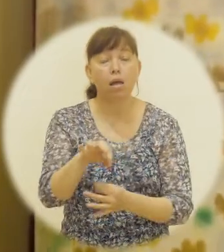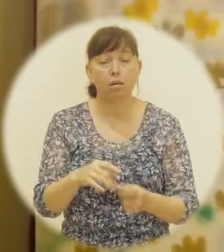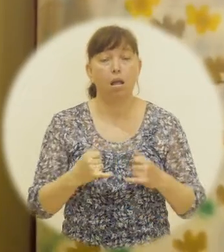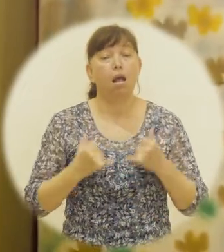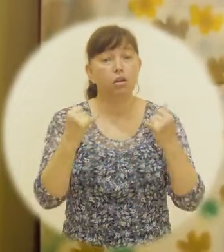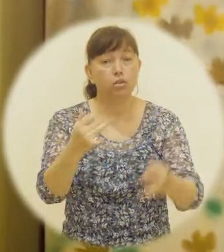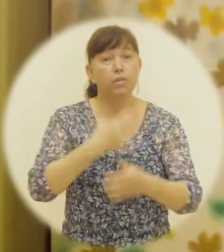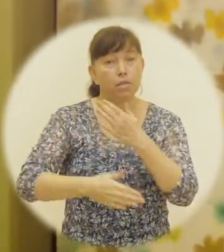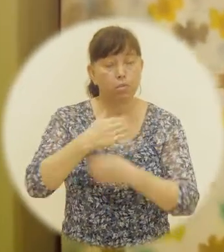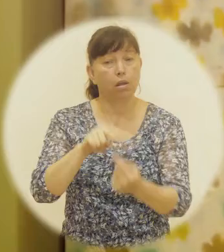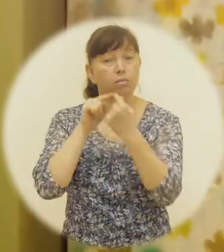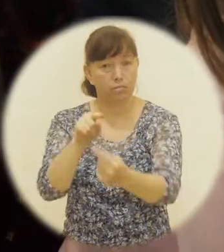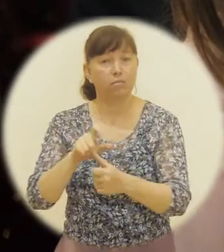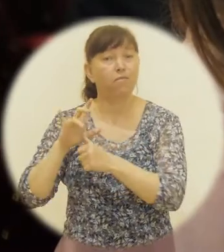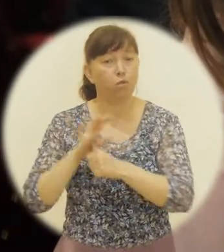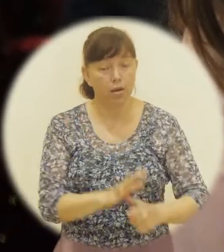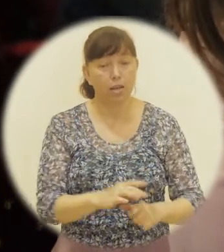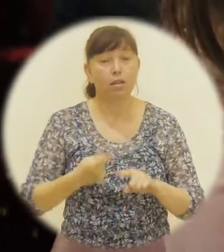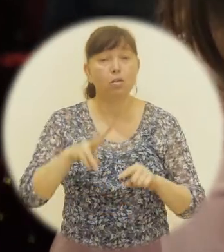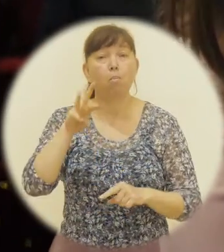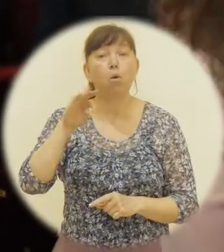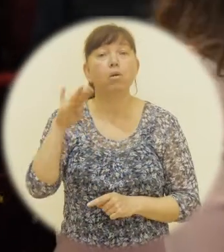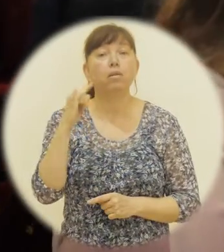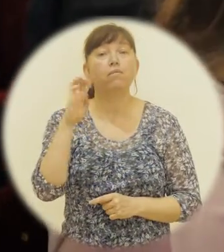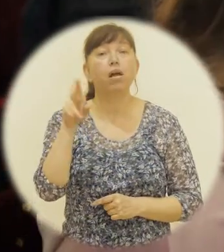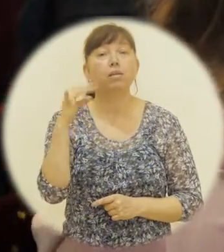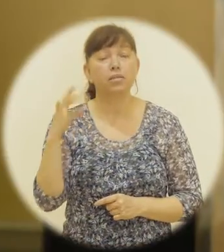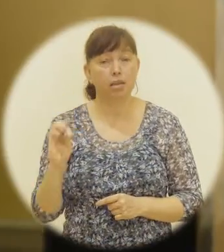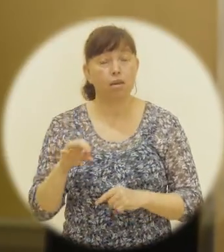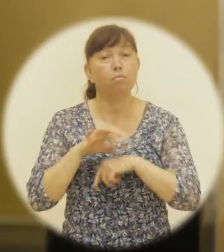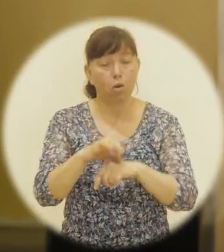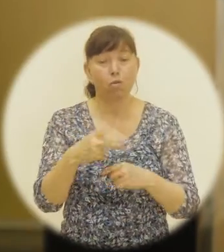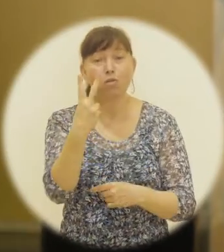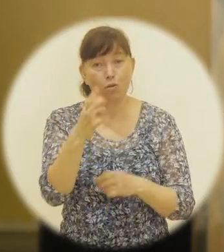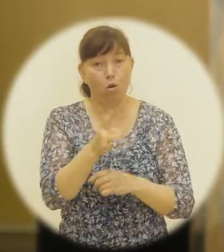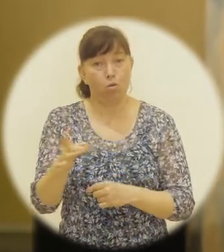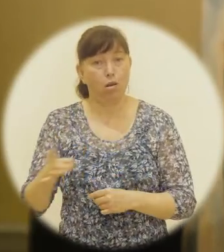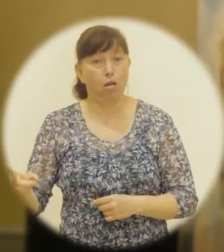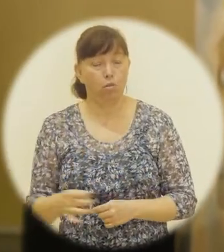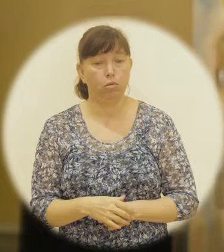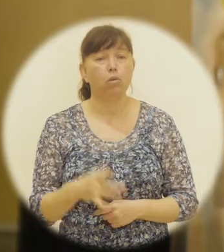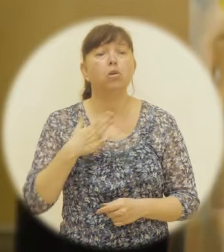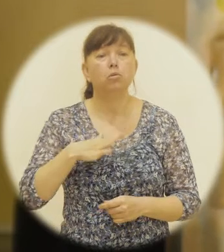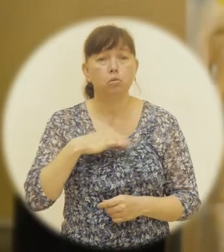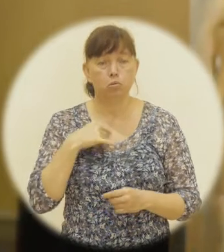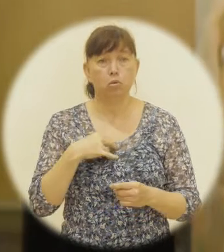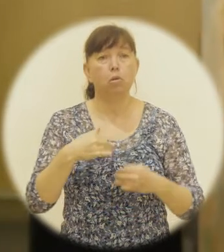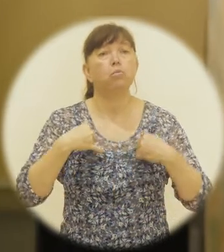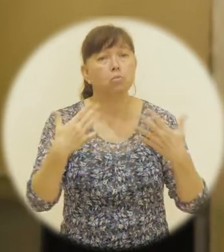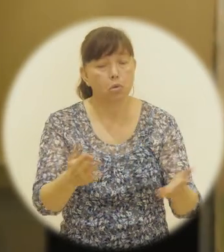Acceptă dizabilitatea, nu și violența pe care Asociația Motivației le implementează în aceste două răioane. De ce să vă vedeți, oricum,